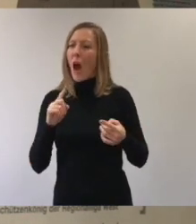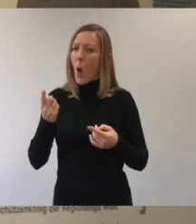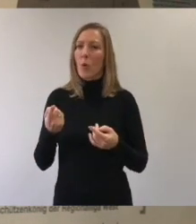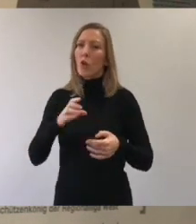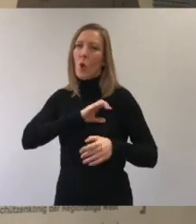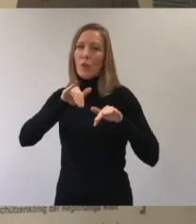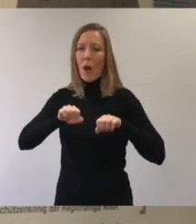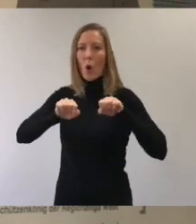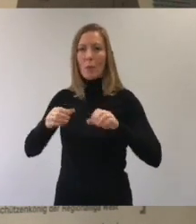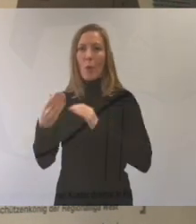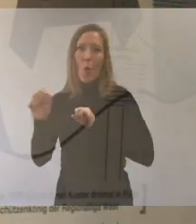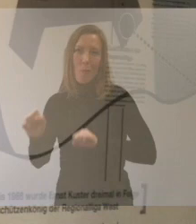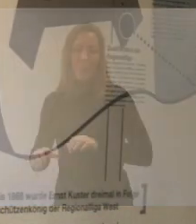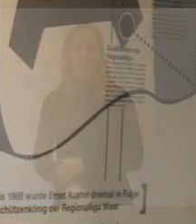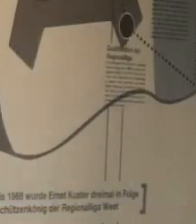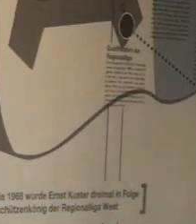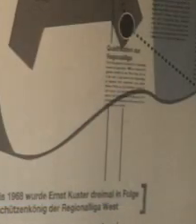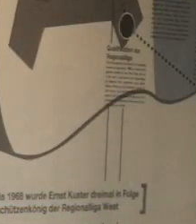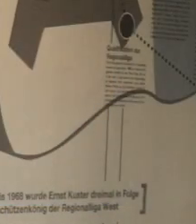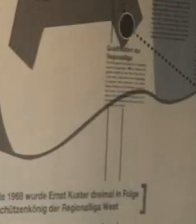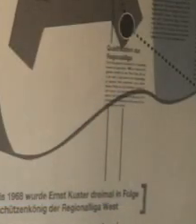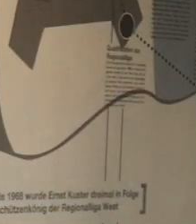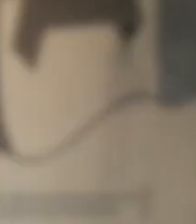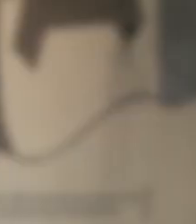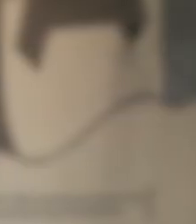können und auch diese Kompetenzen erwerben können.